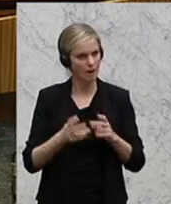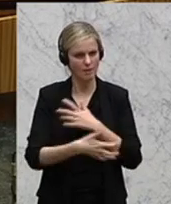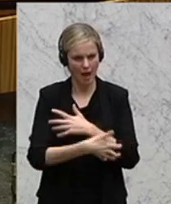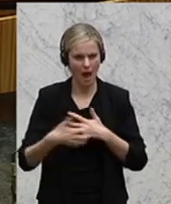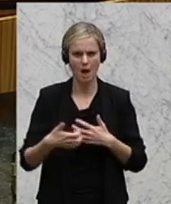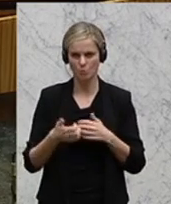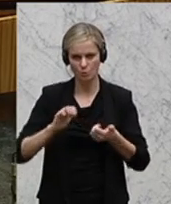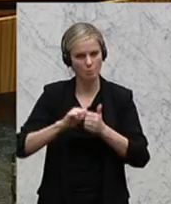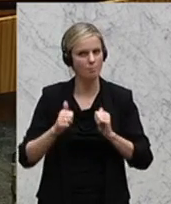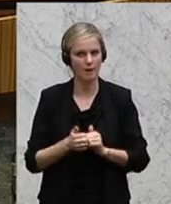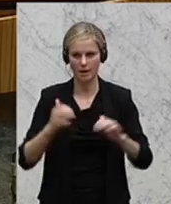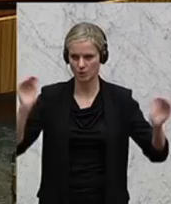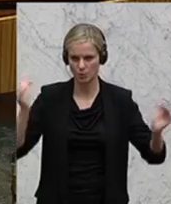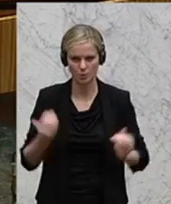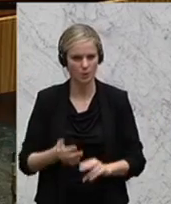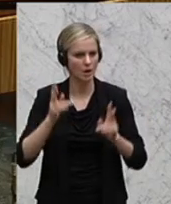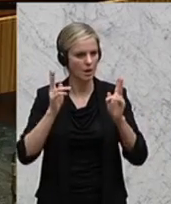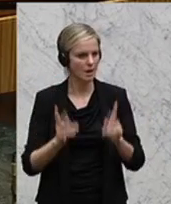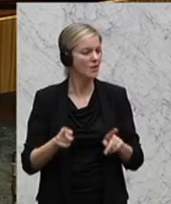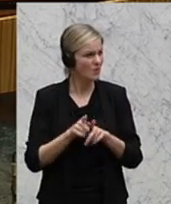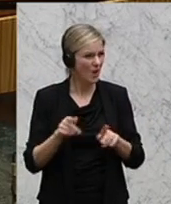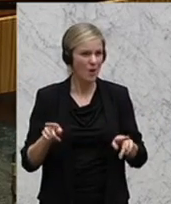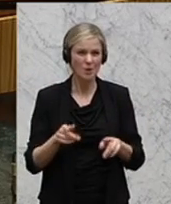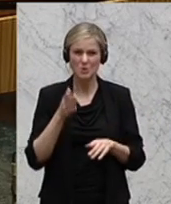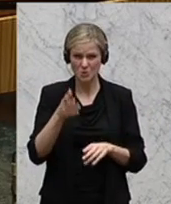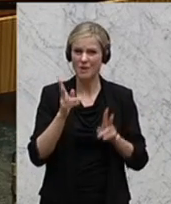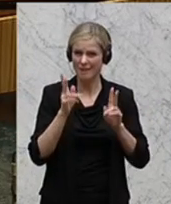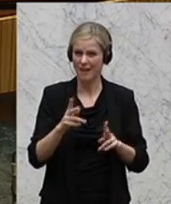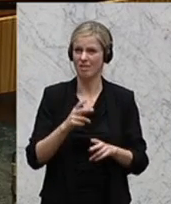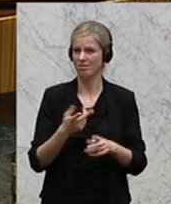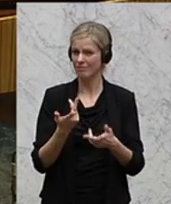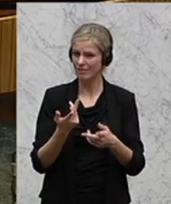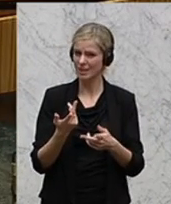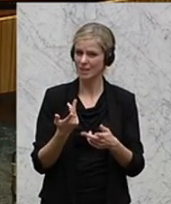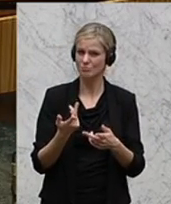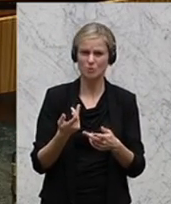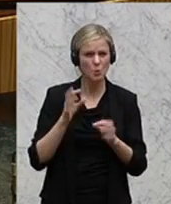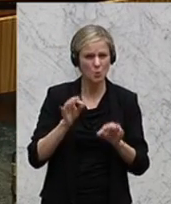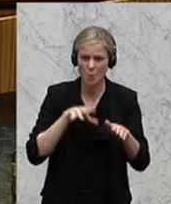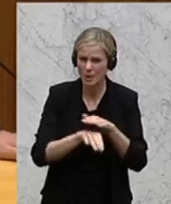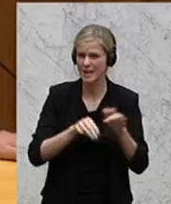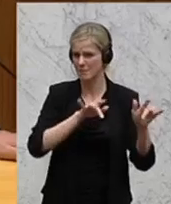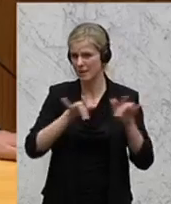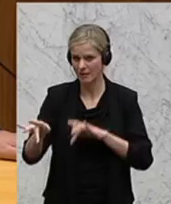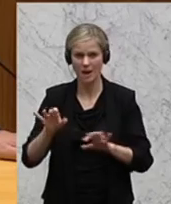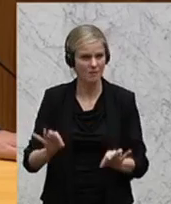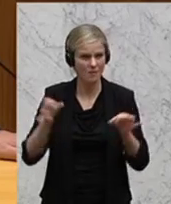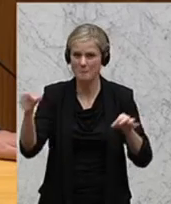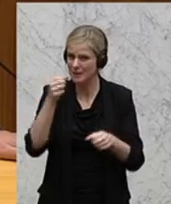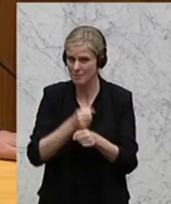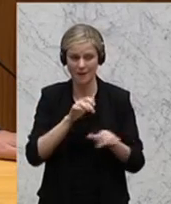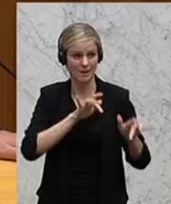erfolgreich zu bekämpfen. Ja, wir sind ein reicher Staat. Ja, wir haben gute Unternehmen. Ja, wir haben qualifizierte